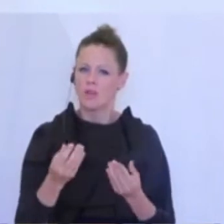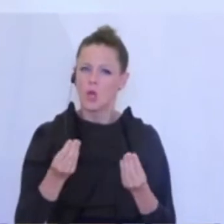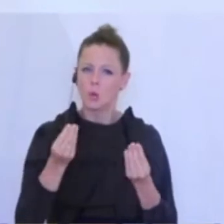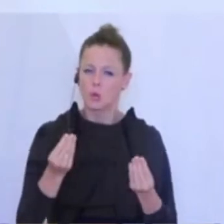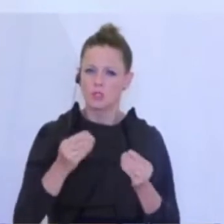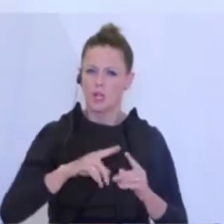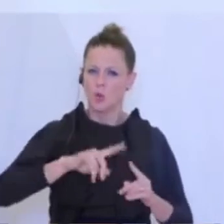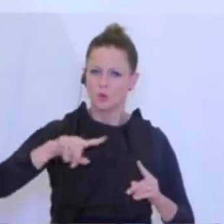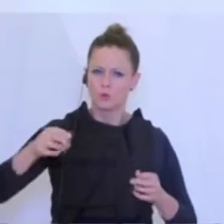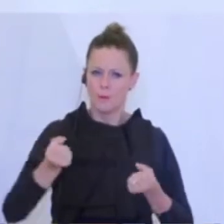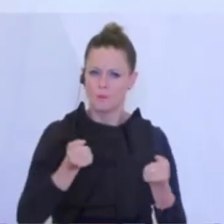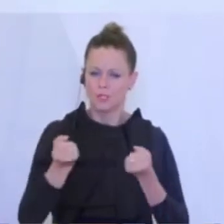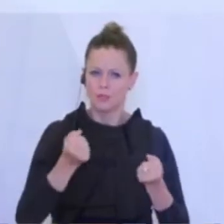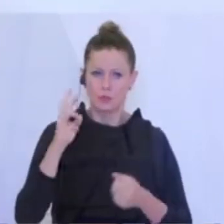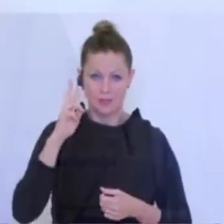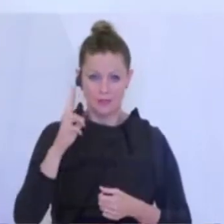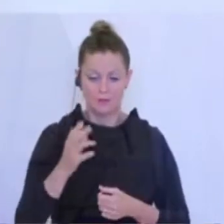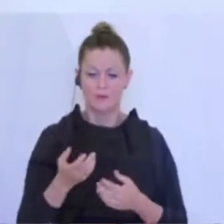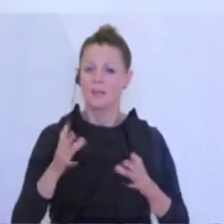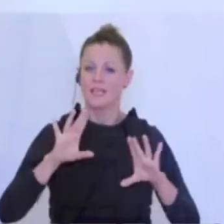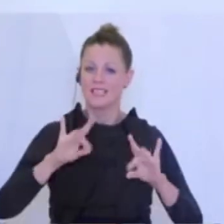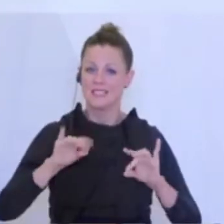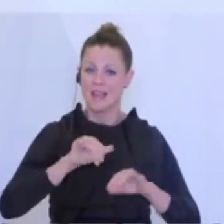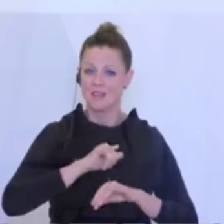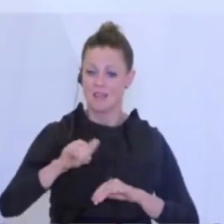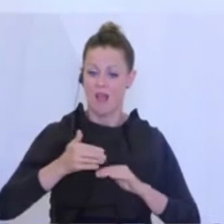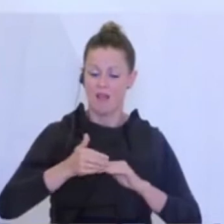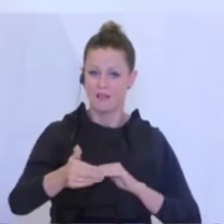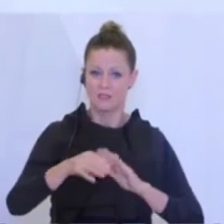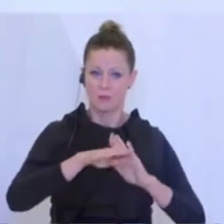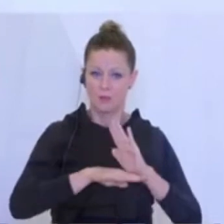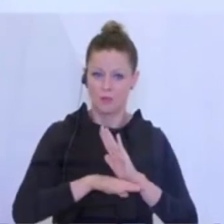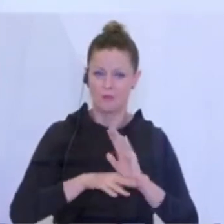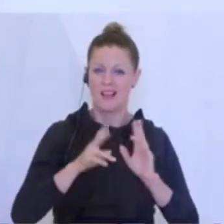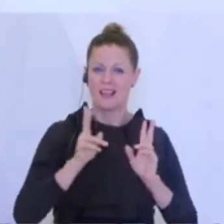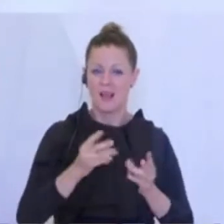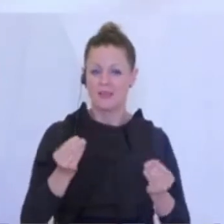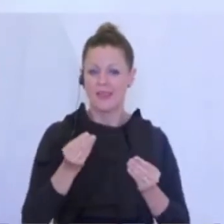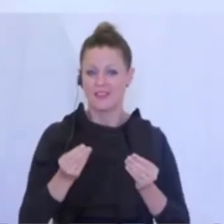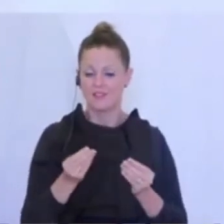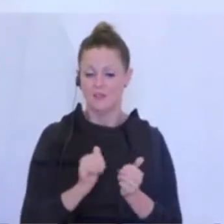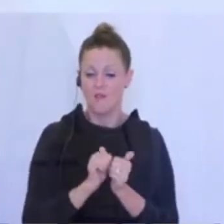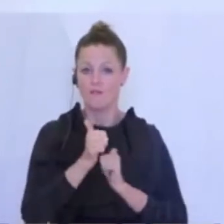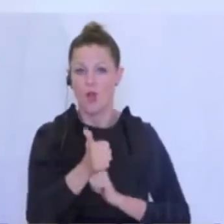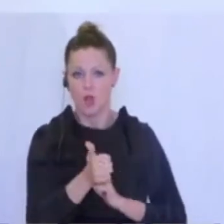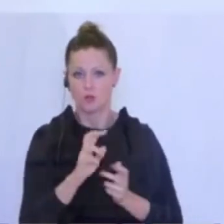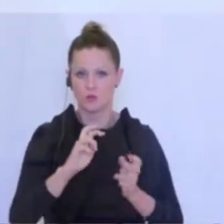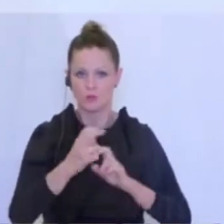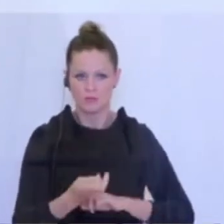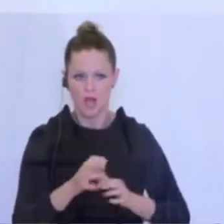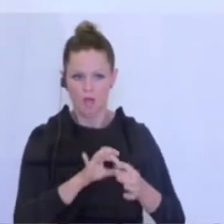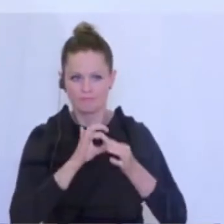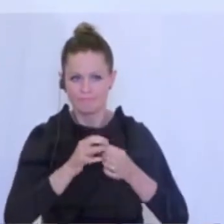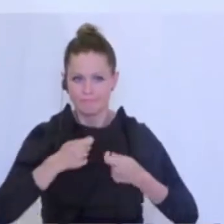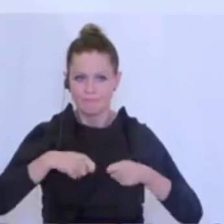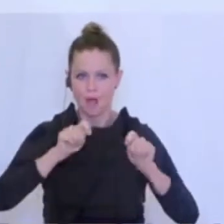konjunkturpolitische Überlegung, wenn wir sagen, wir haben ein Zehnjahresprogramm und da oder dort kann man was vorziehen unter Beobachtung der Baukonjunktur,